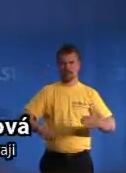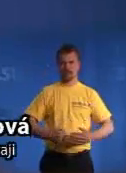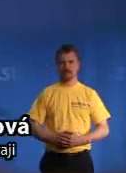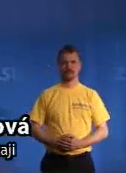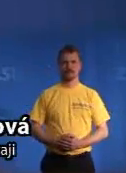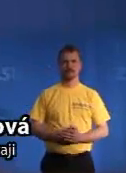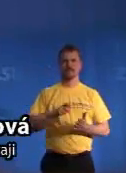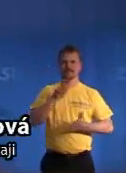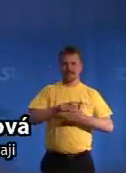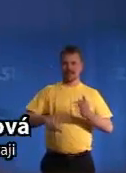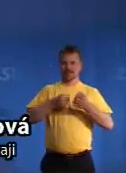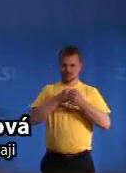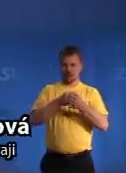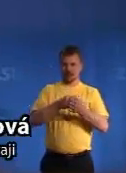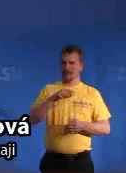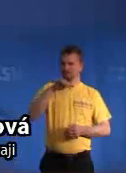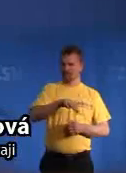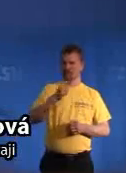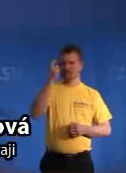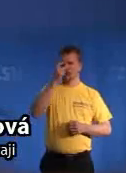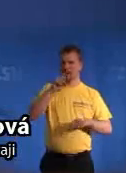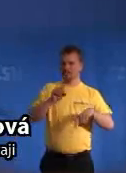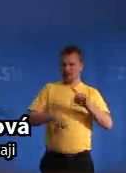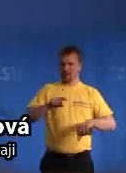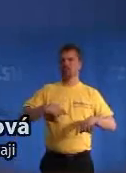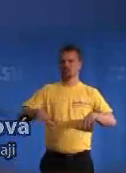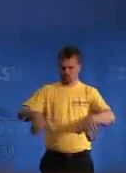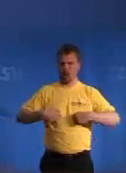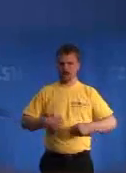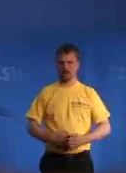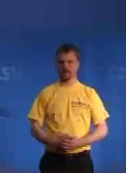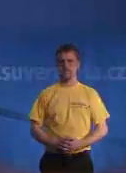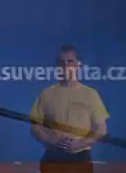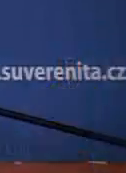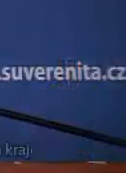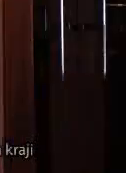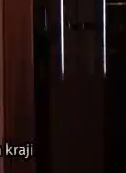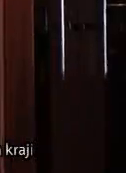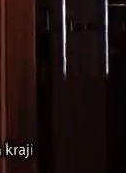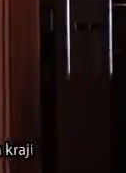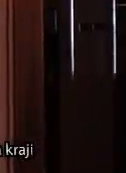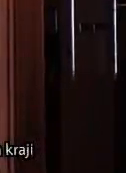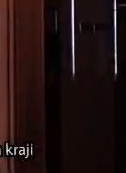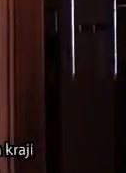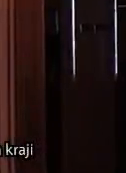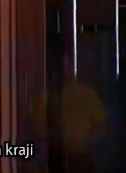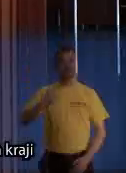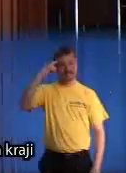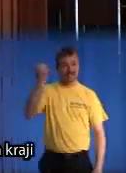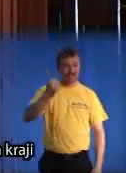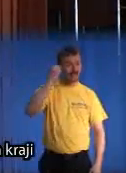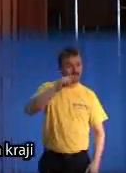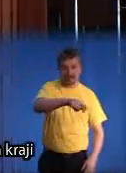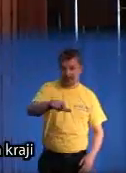poplatky, které jsou jen zbraní v ruce socialistů v ohlupování voličů před volbami. Souhlasím se sociálním